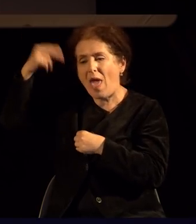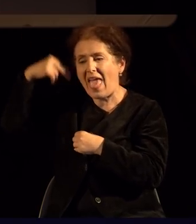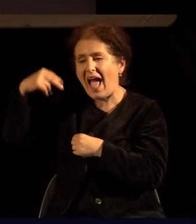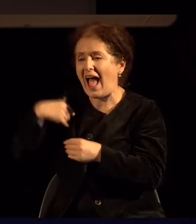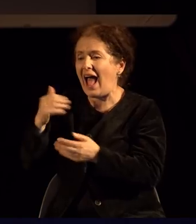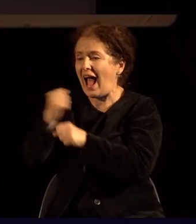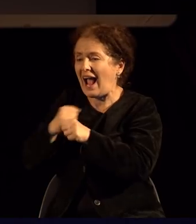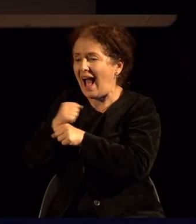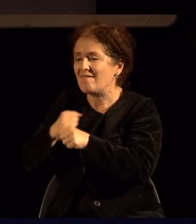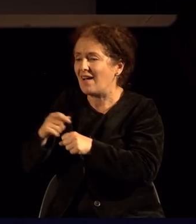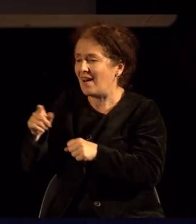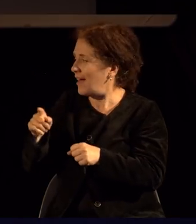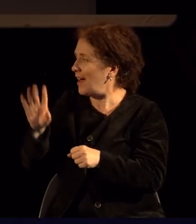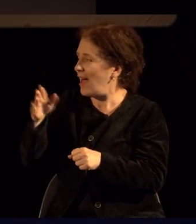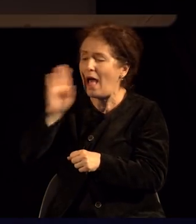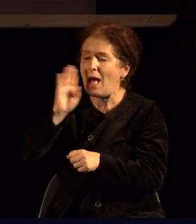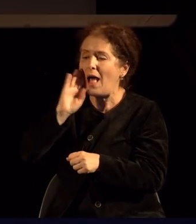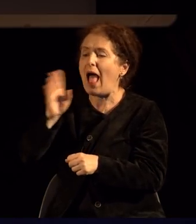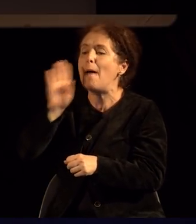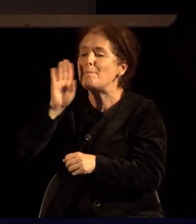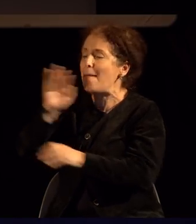кафеава ако шо ми била некогаш